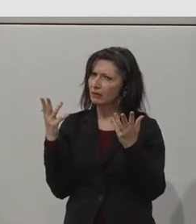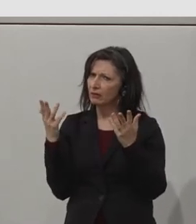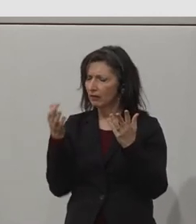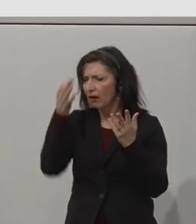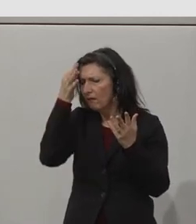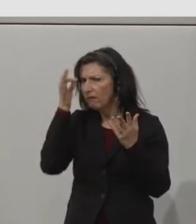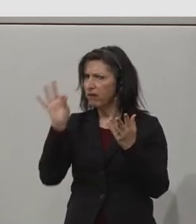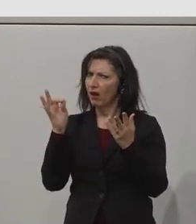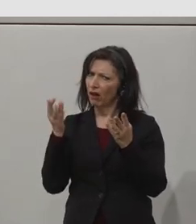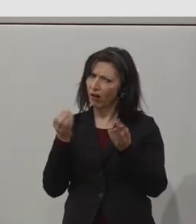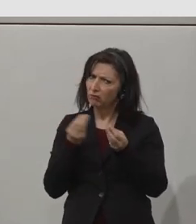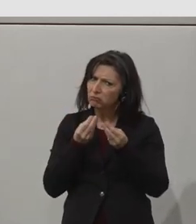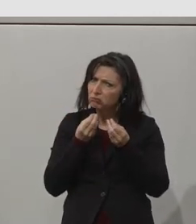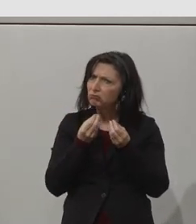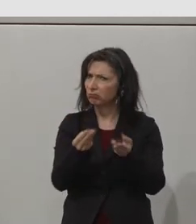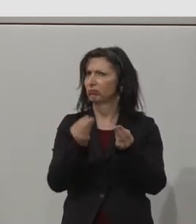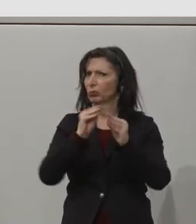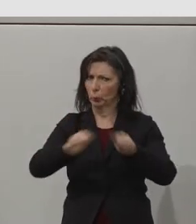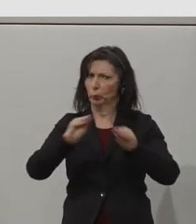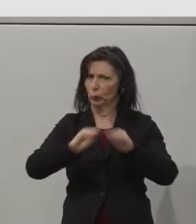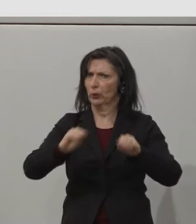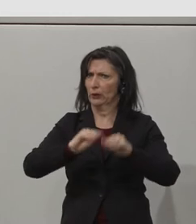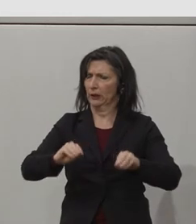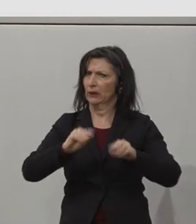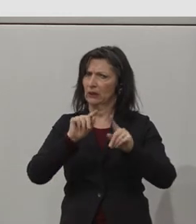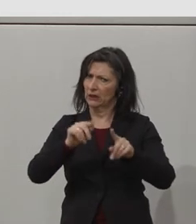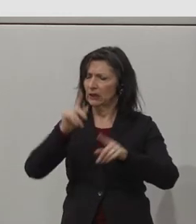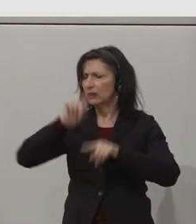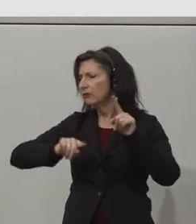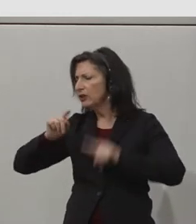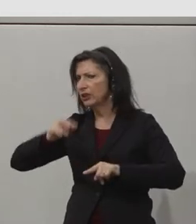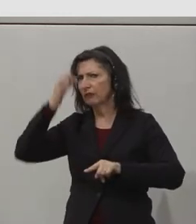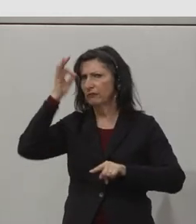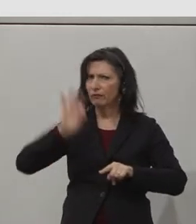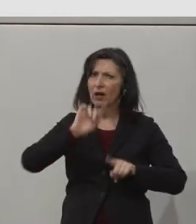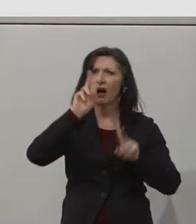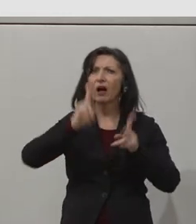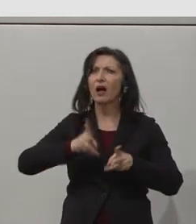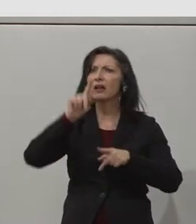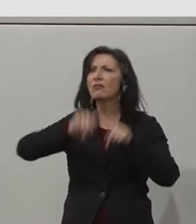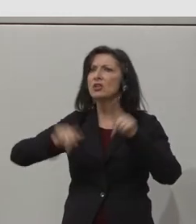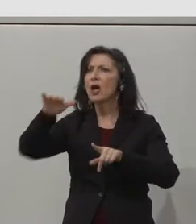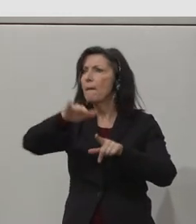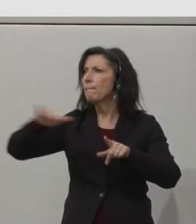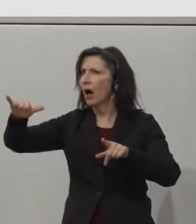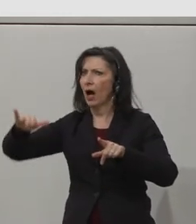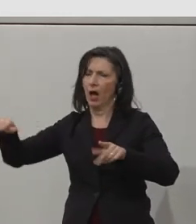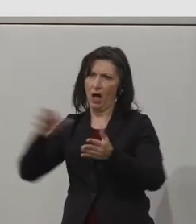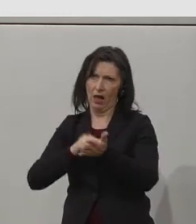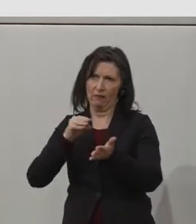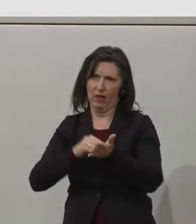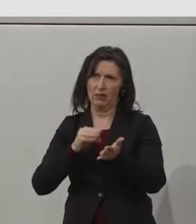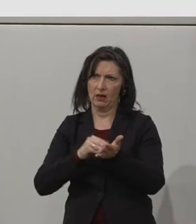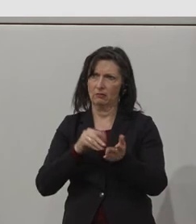really being included. So having that sense of inclusion and feeling that they belong and have sense of belonging